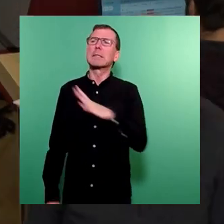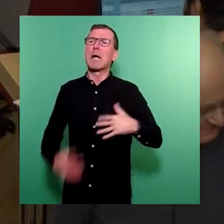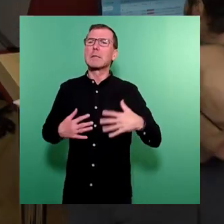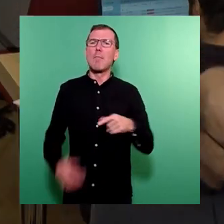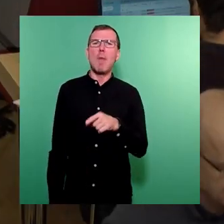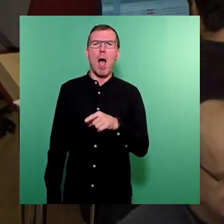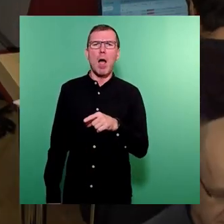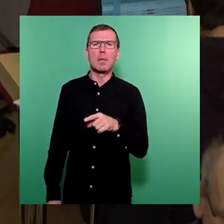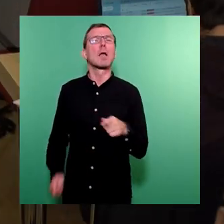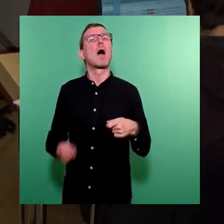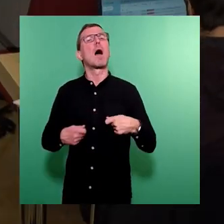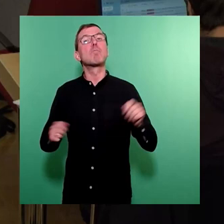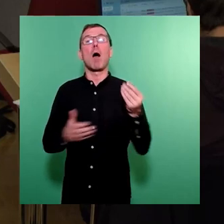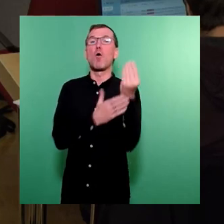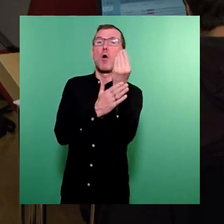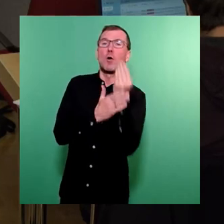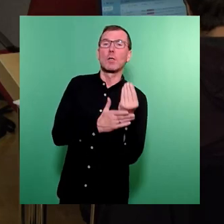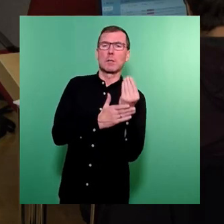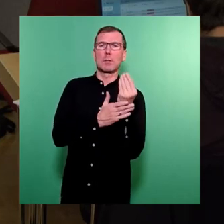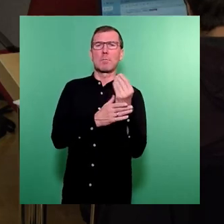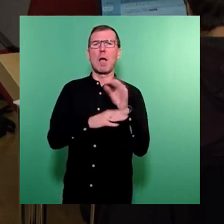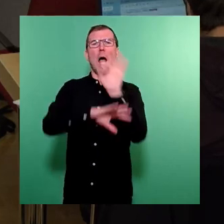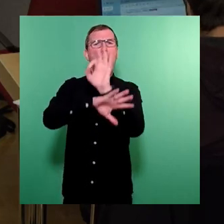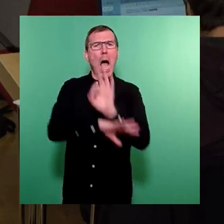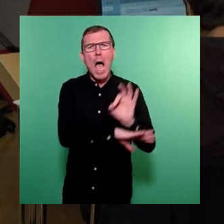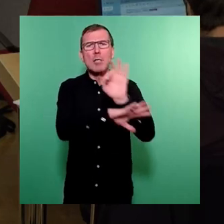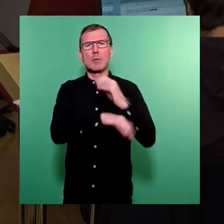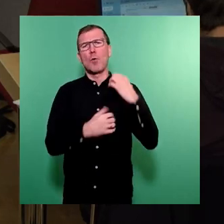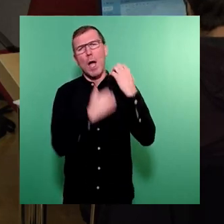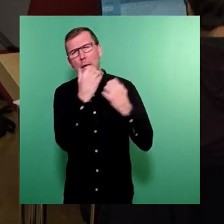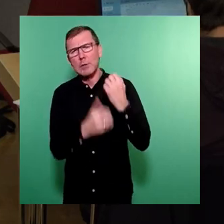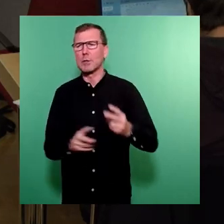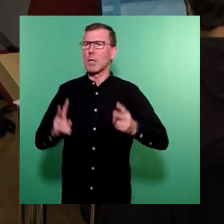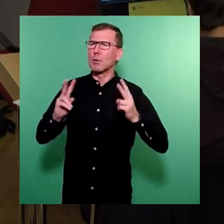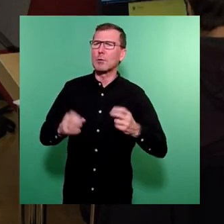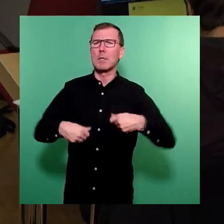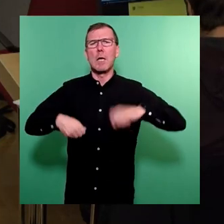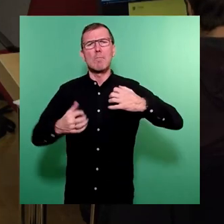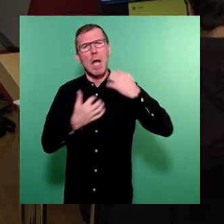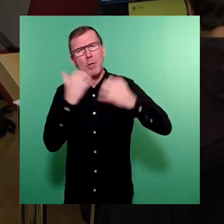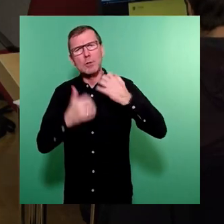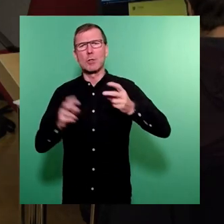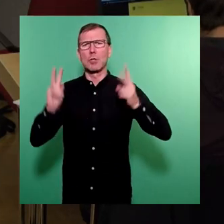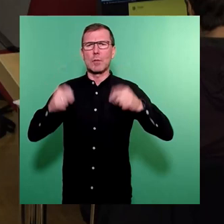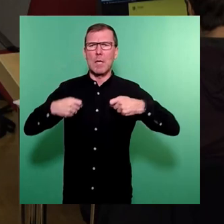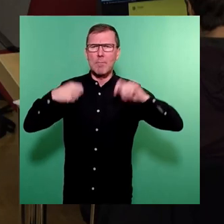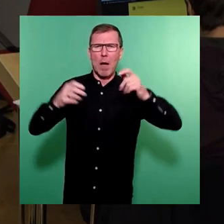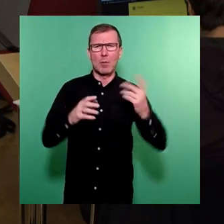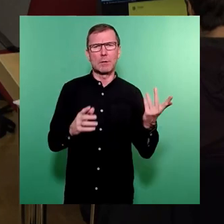aus Baukünstlerischen, Architekturgeschichtlichen, aus Stadt- und Baugeschichtlichen, aus städtebaulichen und